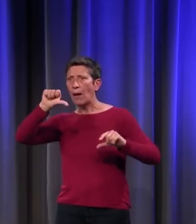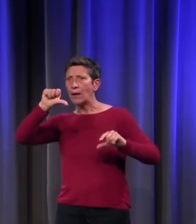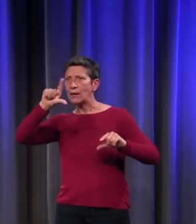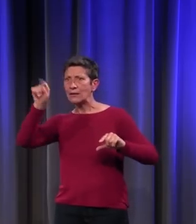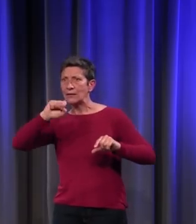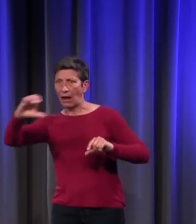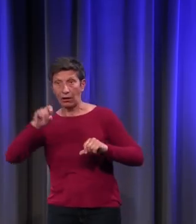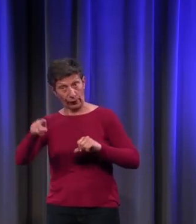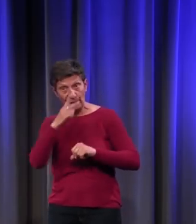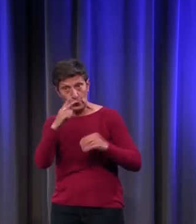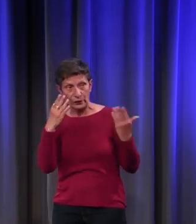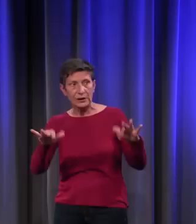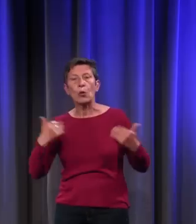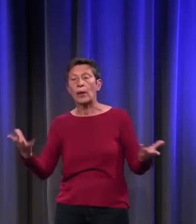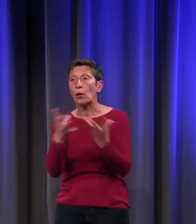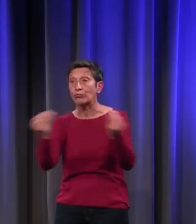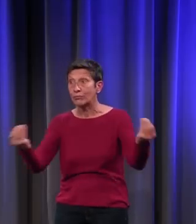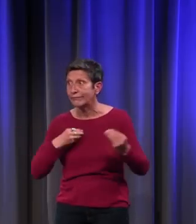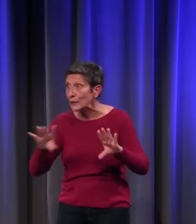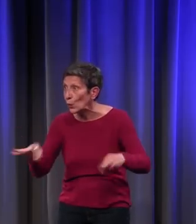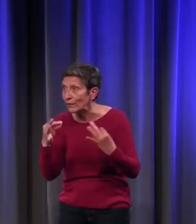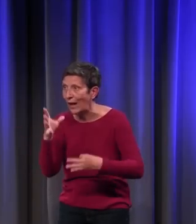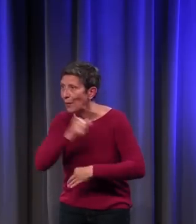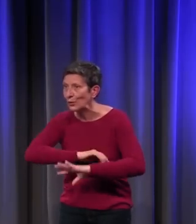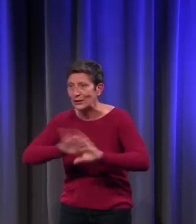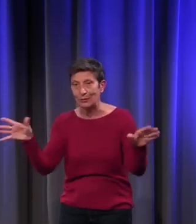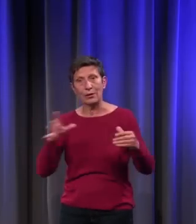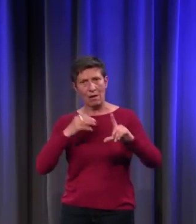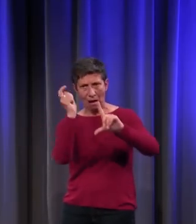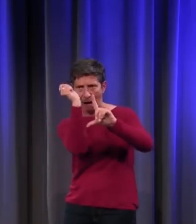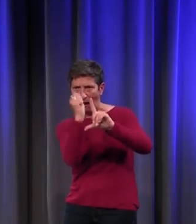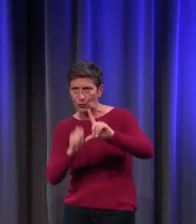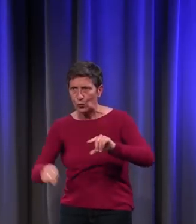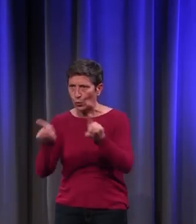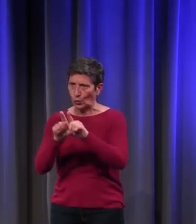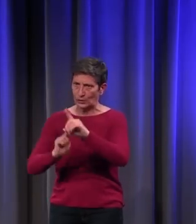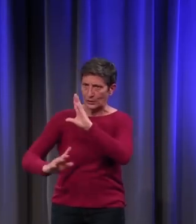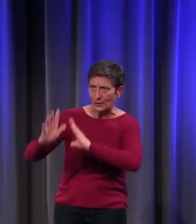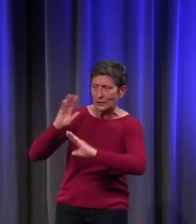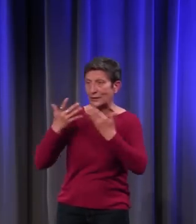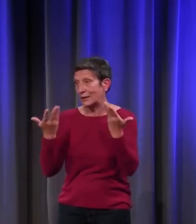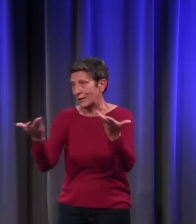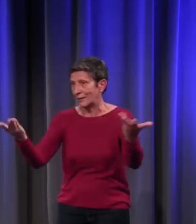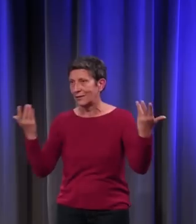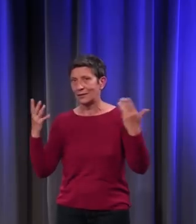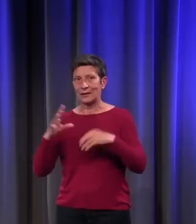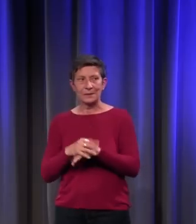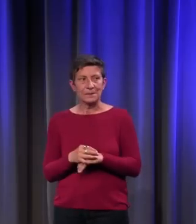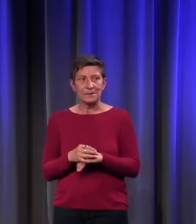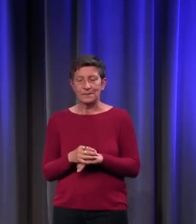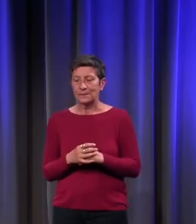Aujourd'hui, elle a disparu. On n'arrive pas à la retrouver. Il y eu des gravures faites sous l'Ancien Régime. On la connaît quand même.